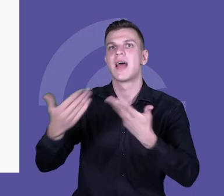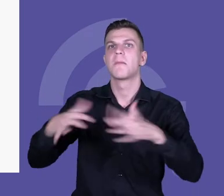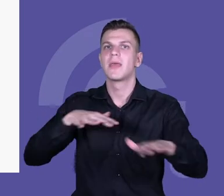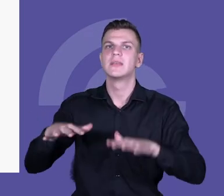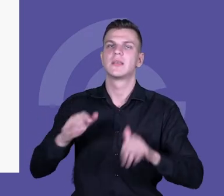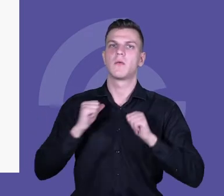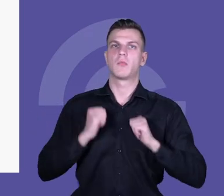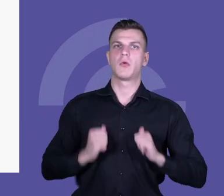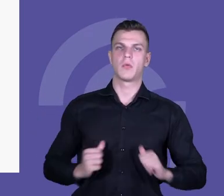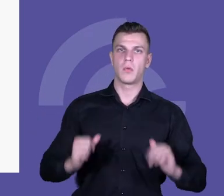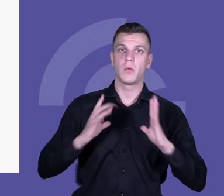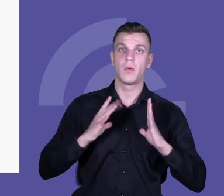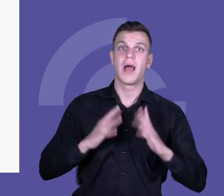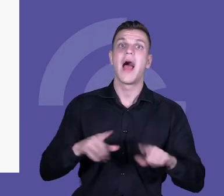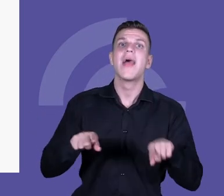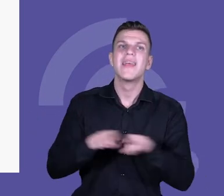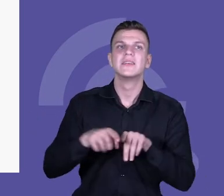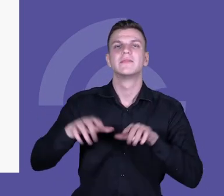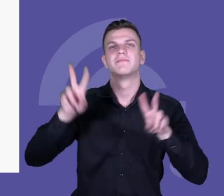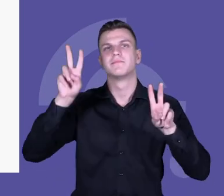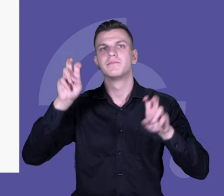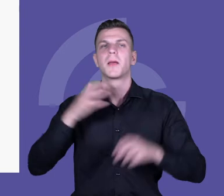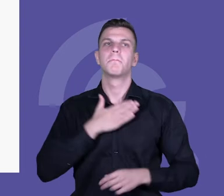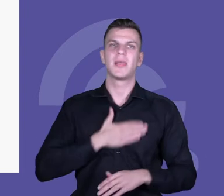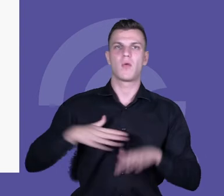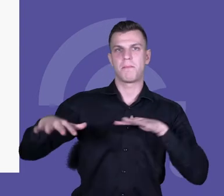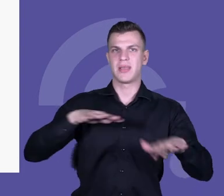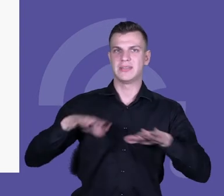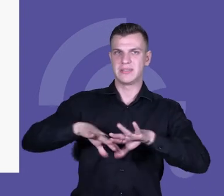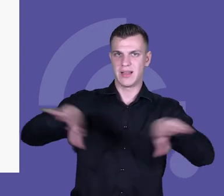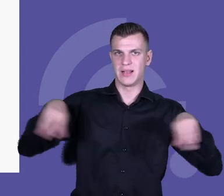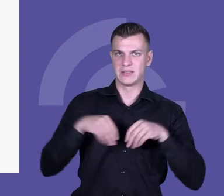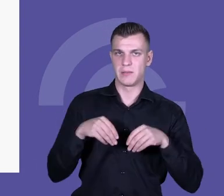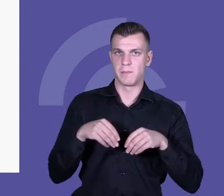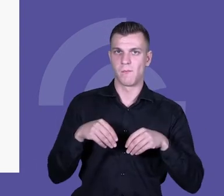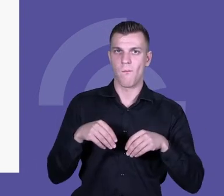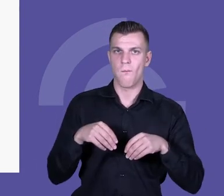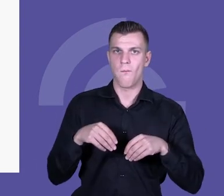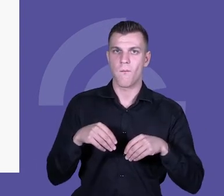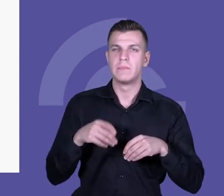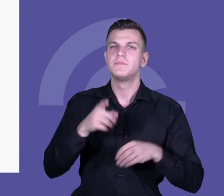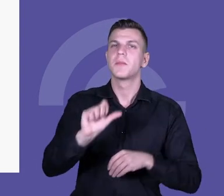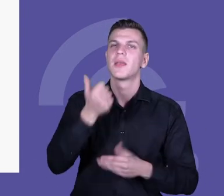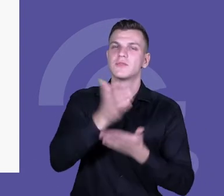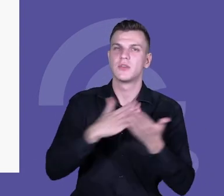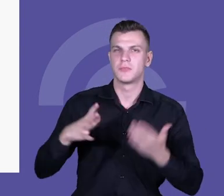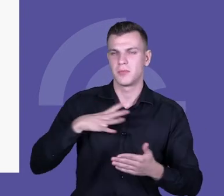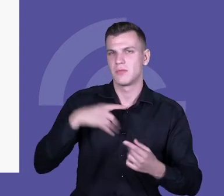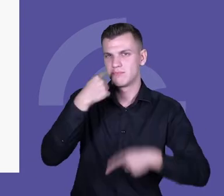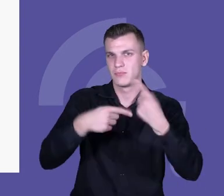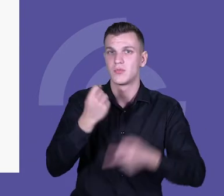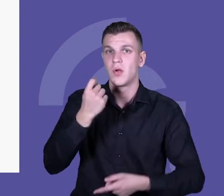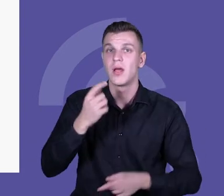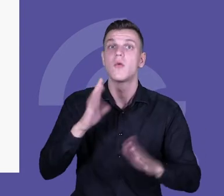ale też takie przyjazne przestrzenie wspólne. To widzieliście na slajdach w tej pierwszej sesji, ci z Państwa, którzy w niej uczestniczyli, że to też zmienia